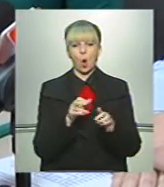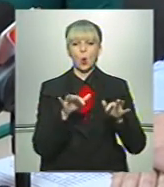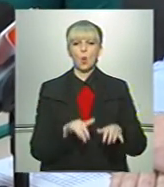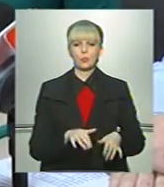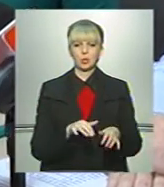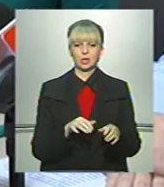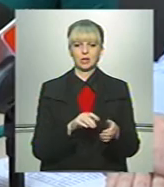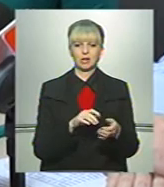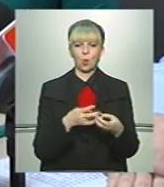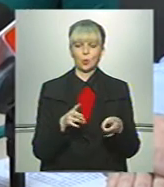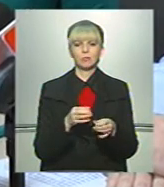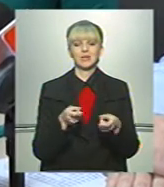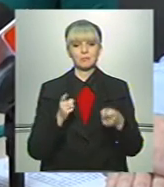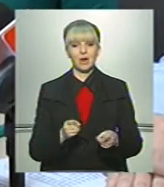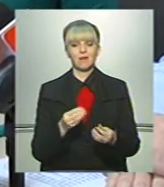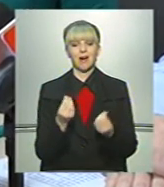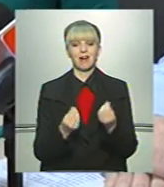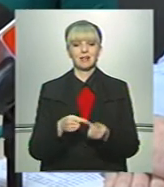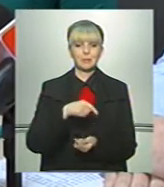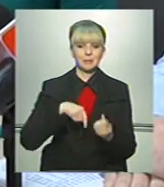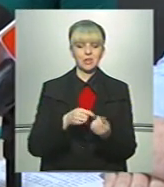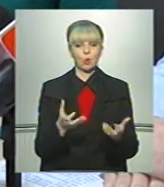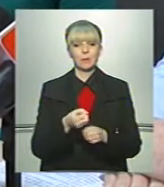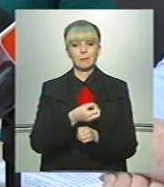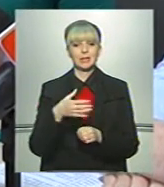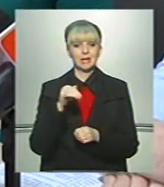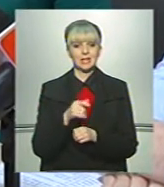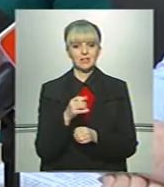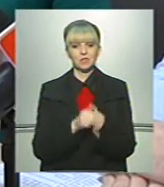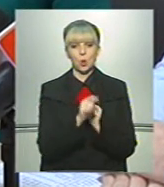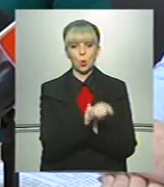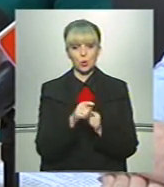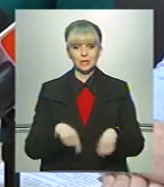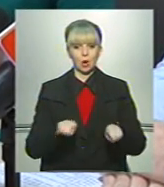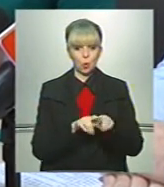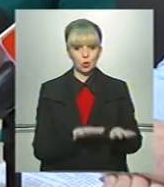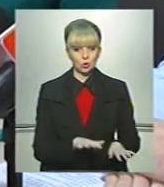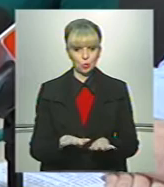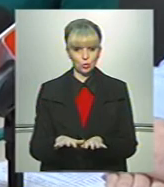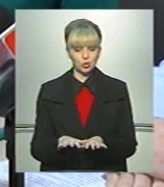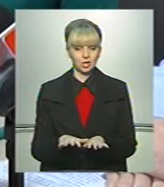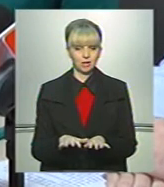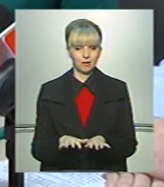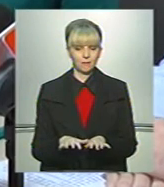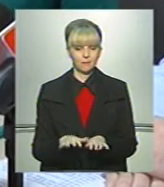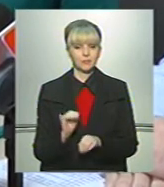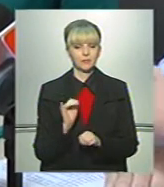насправді це гральний бізнес, отримуєте по 15 тисяч гривень з кожної такої точки, і